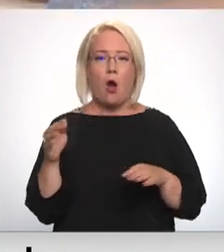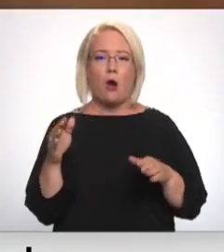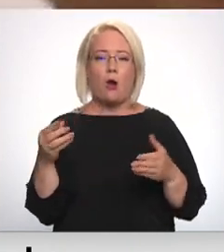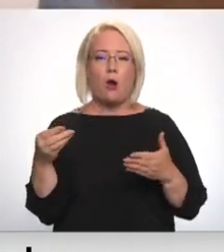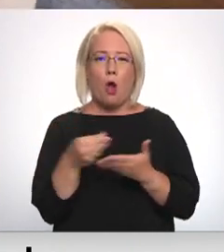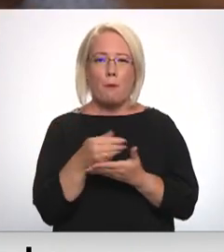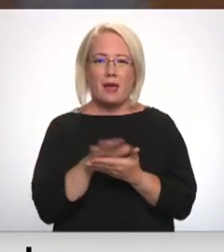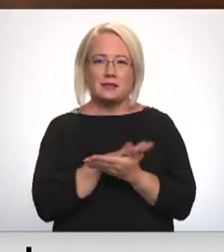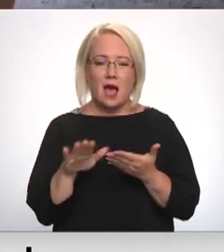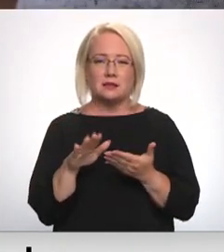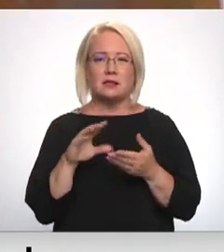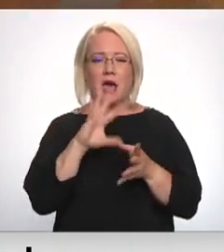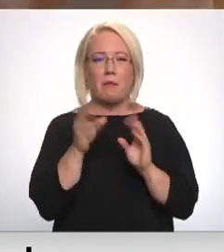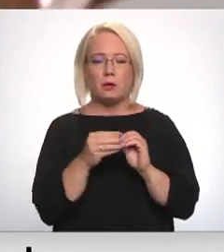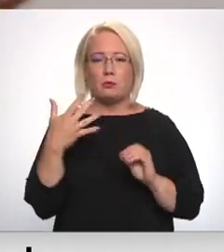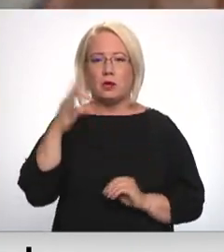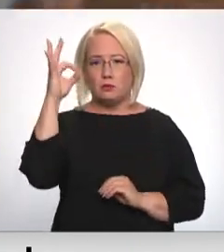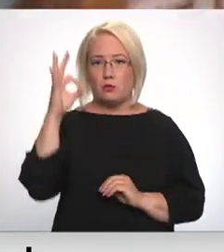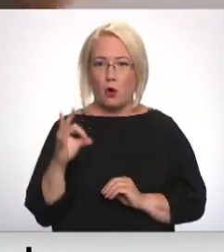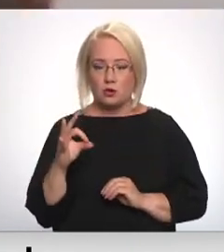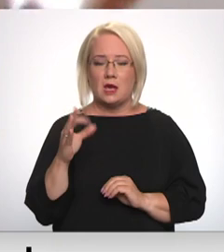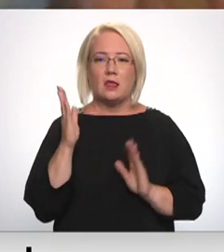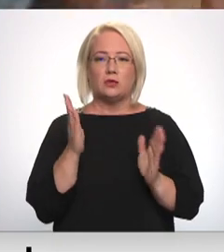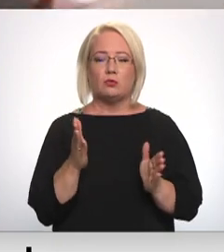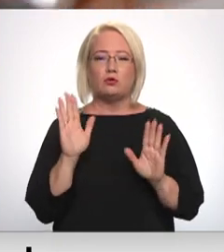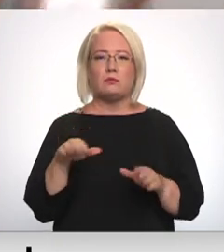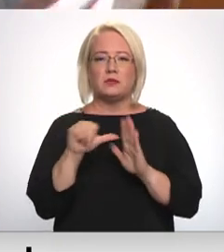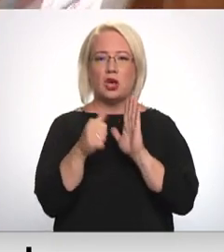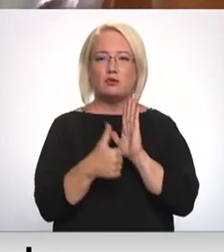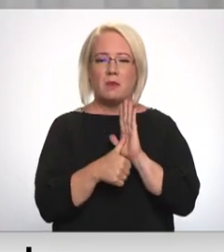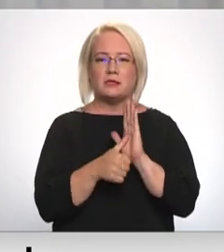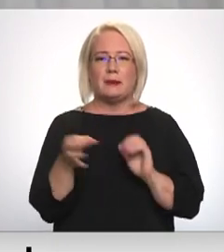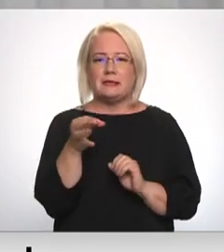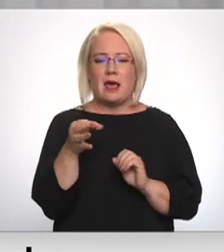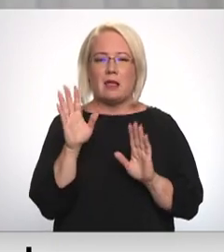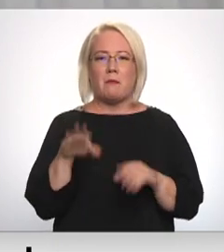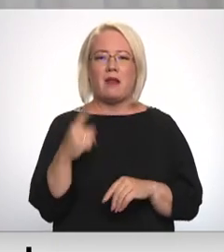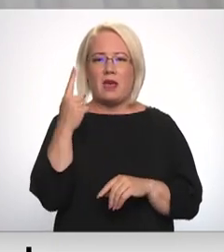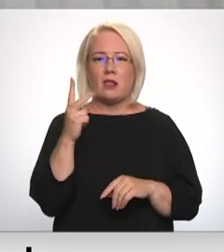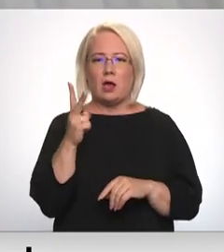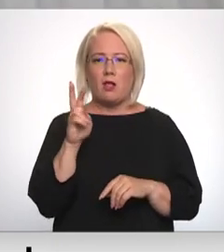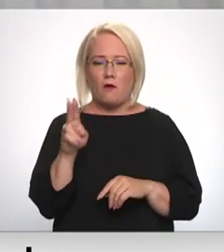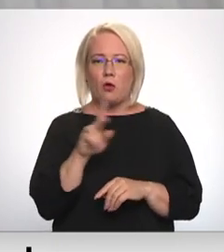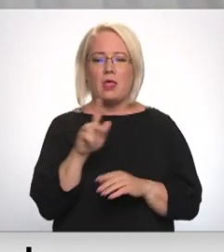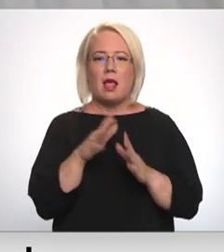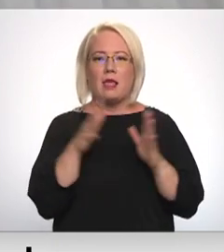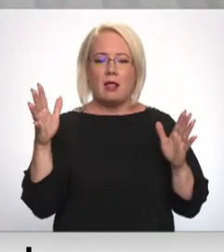no elektrības cenas, kas pārsnīca 16 centus par kWh, bet ne lielāks par 10 centiem par kWh.